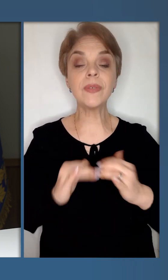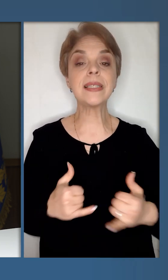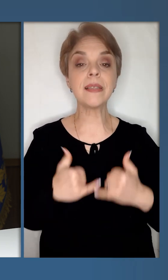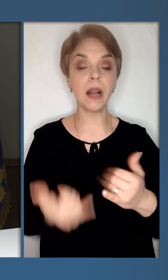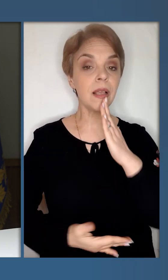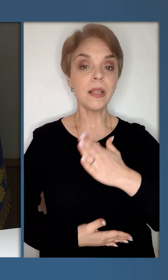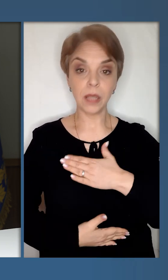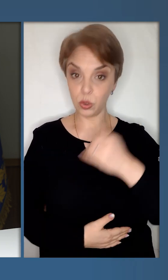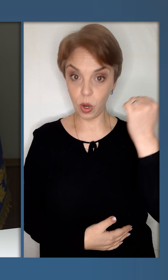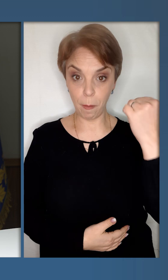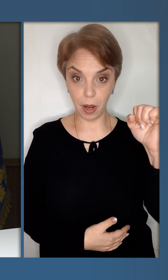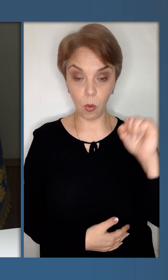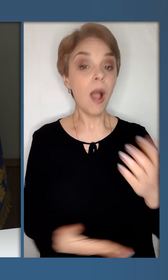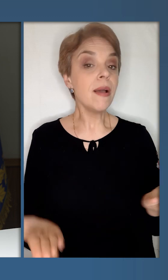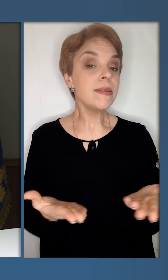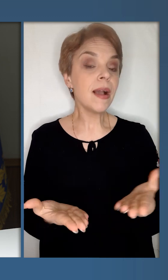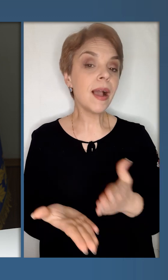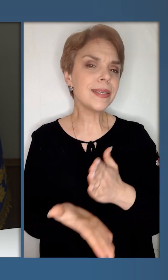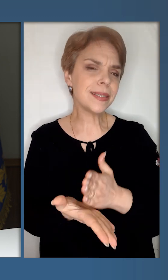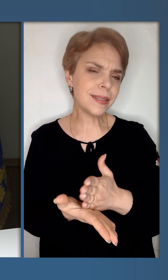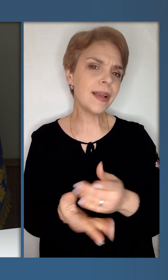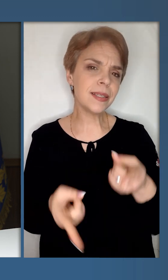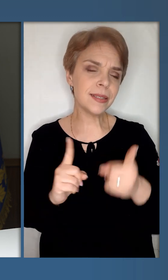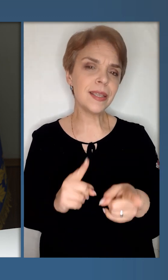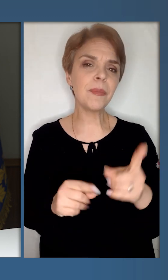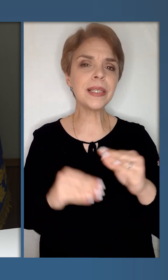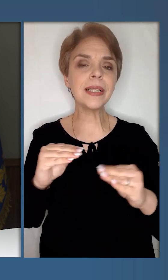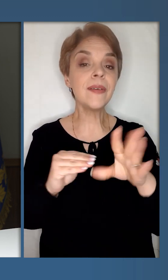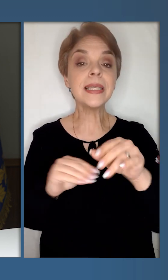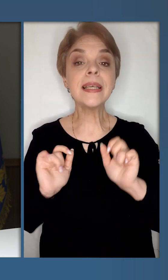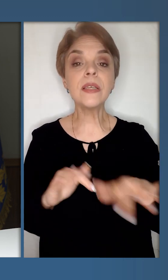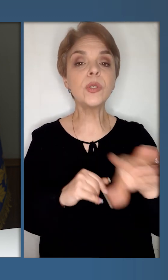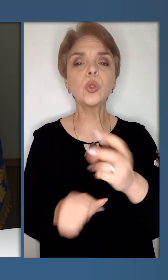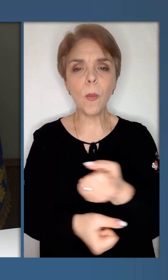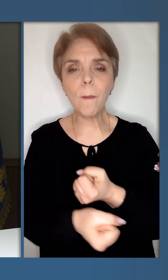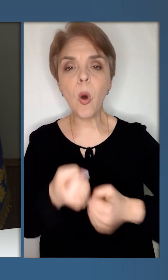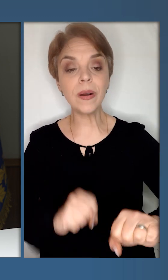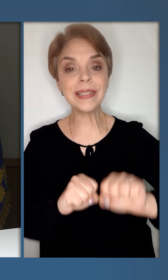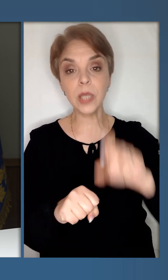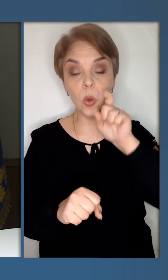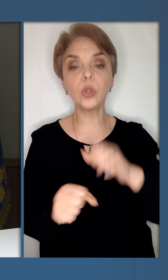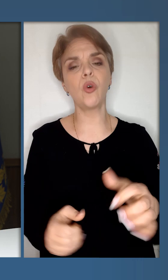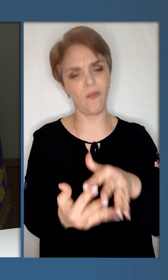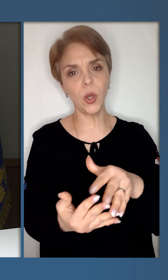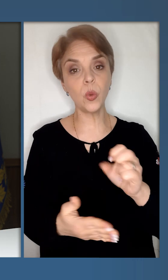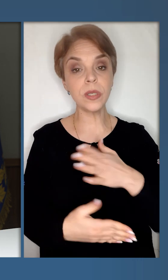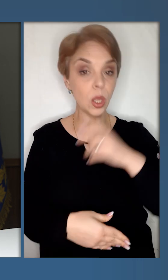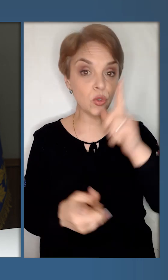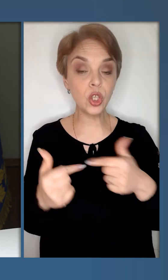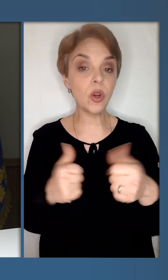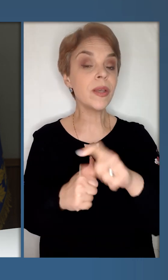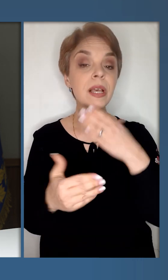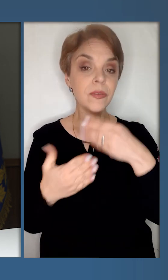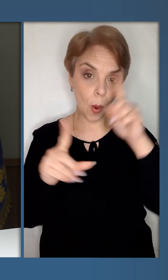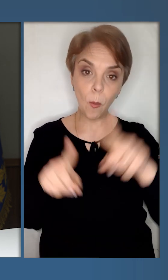світ заради нашої перемоги. Яка складається, насправді, із дій усіх, хто бореться за Україну, хто воює за нашу державу